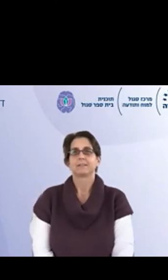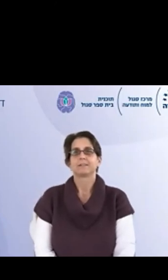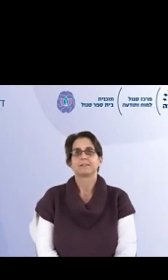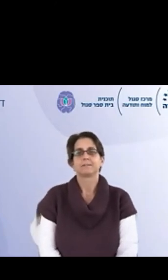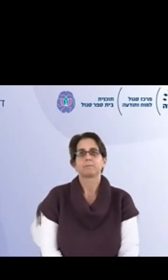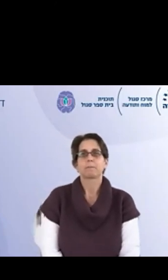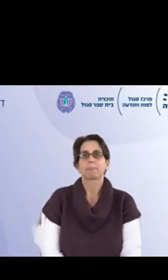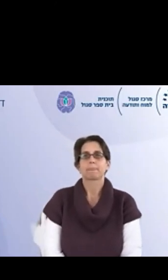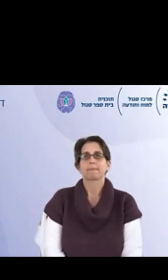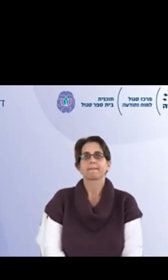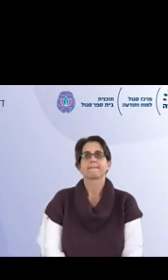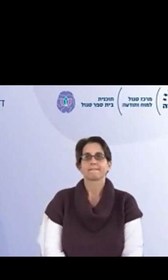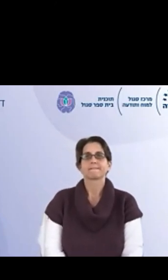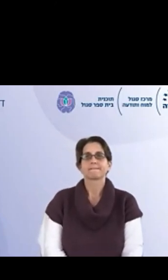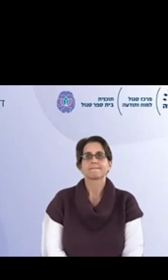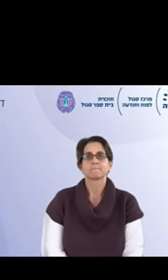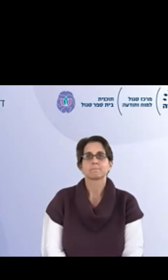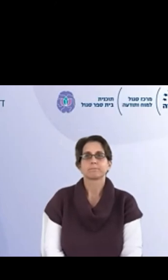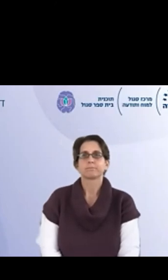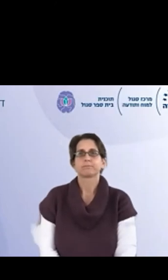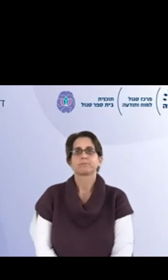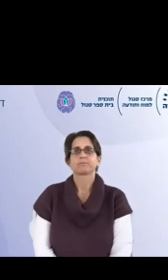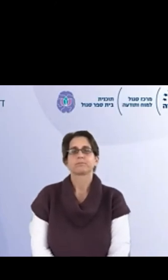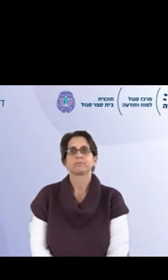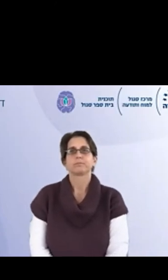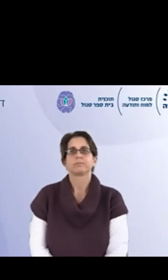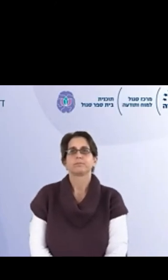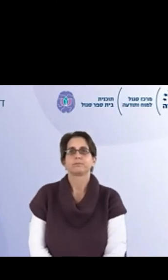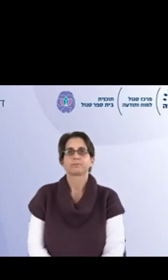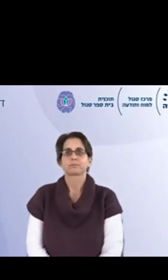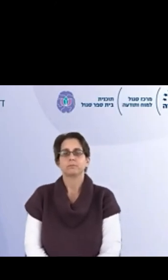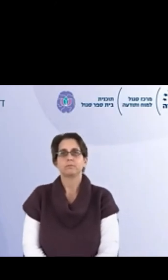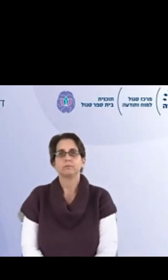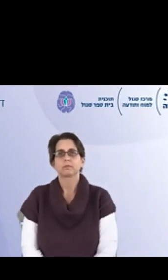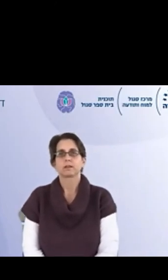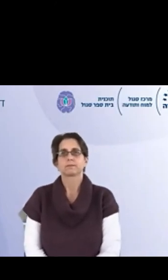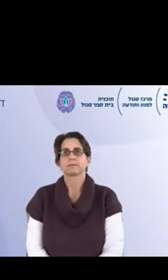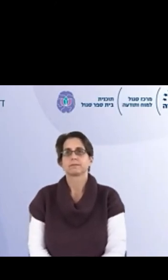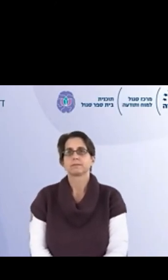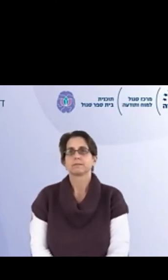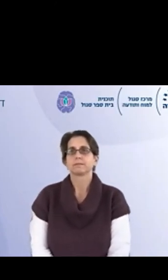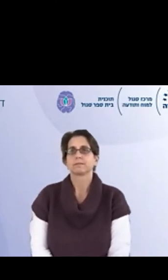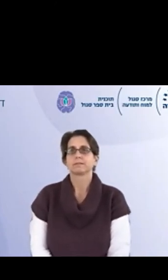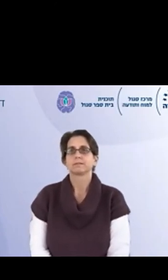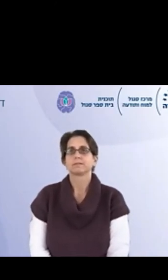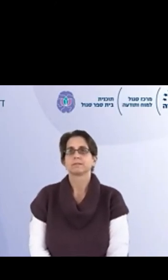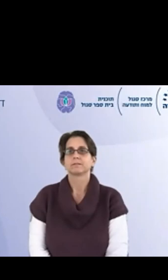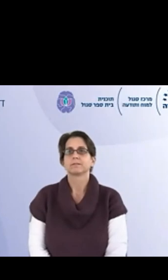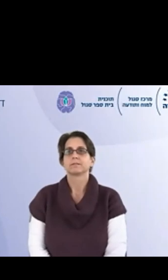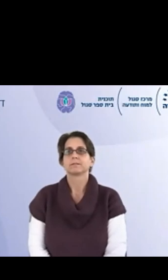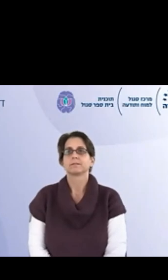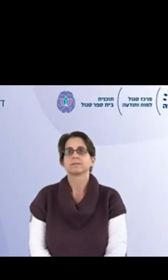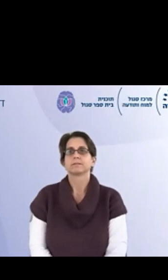כמנהלת עשר שנים בבית הספר, שיש סדירויות, אני חושבת שאחד הדברים שבאמת יוצרים תרבות,